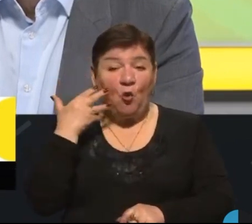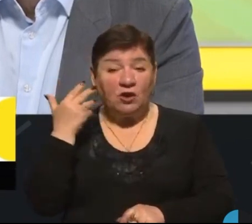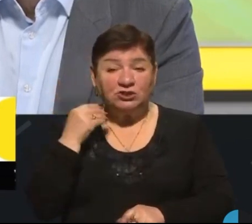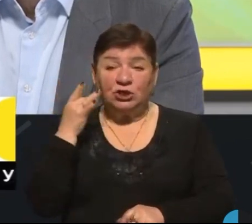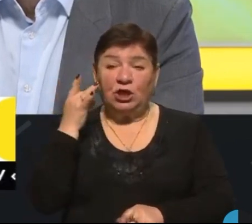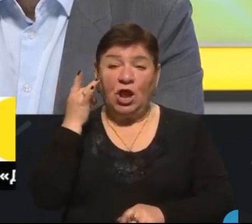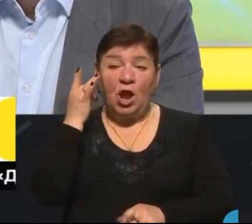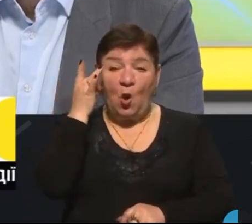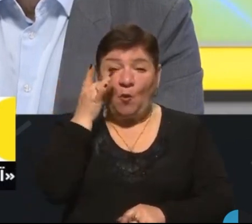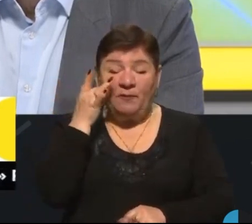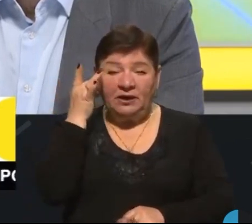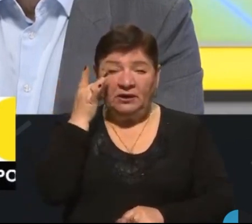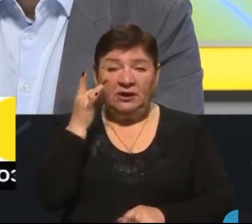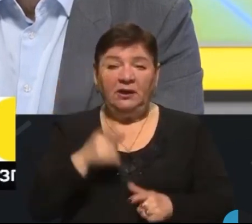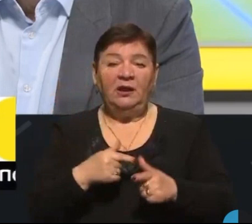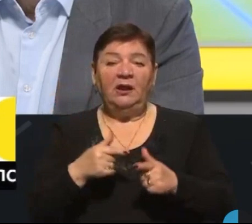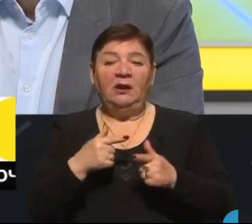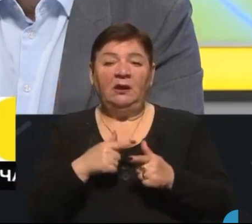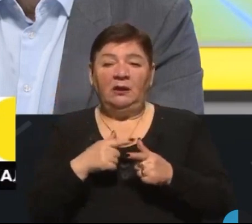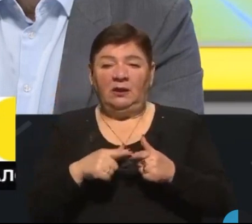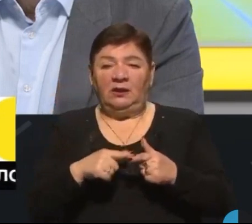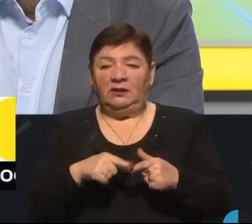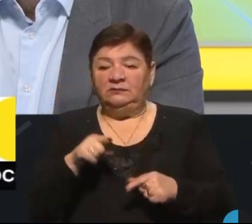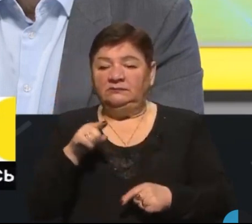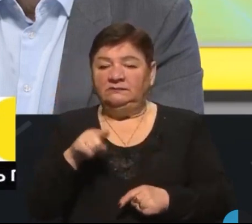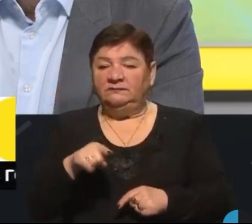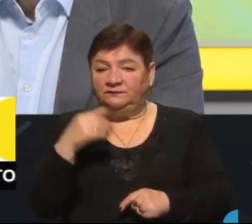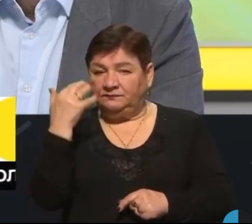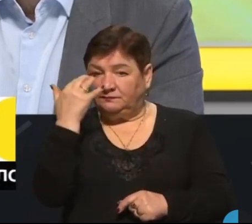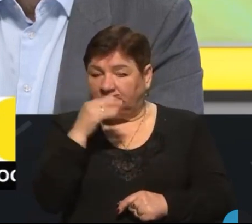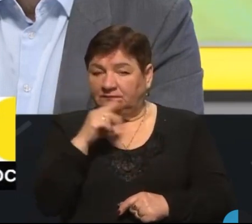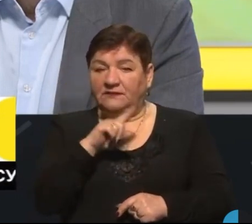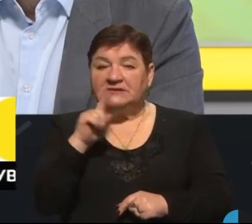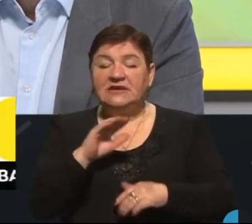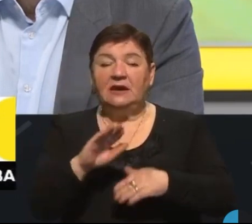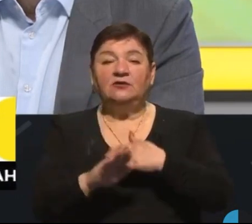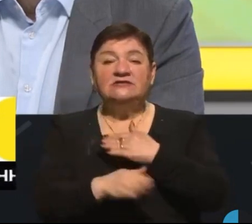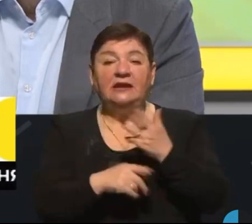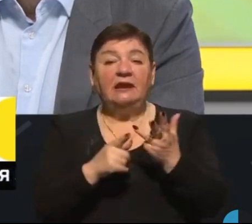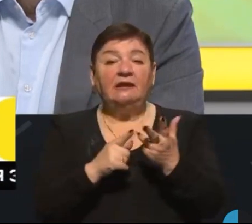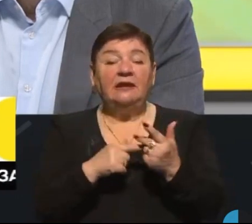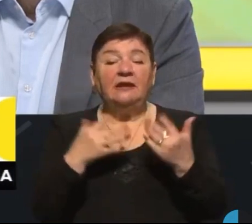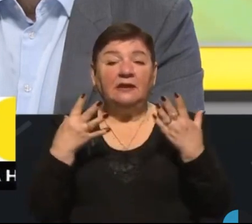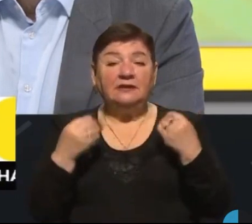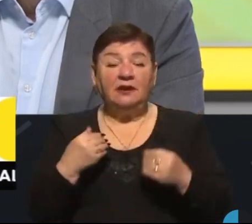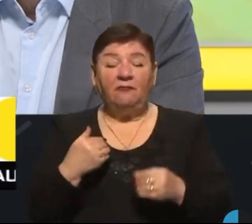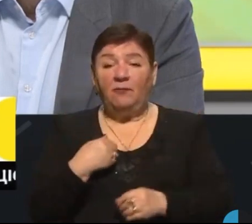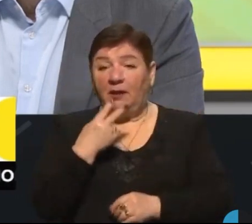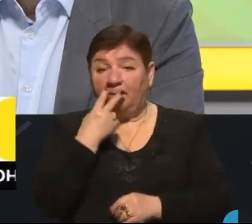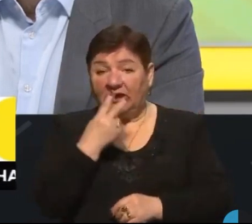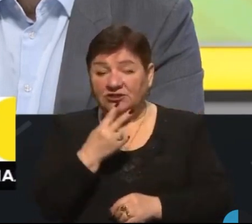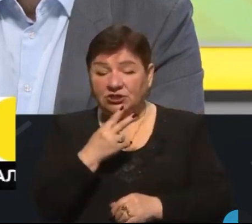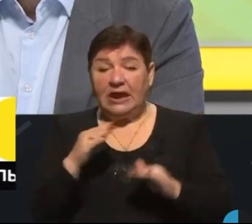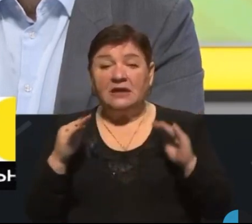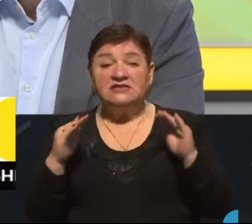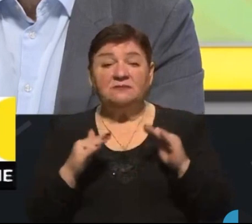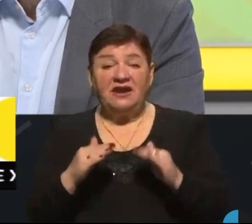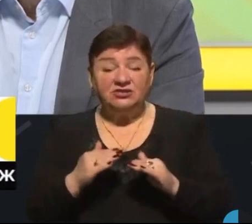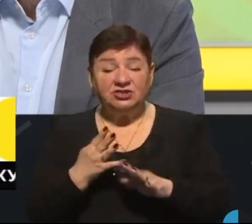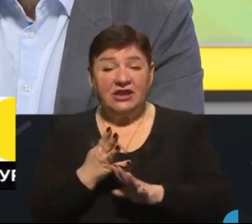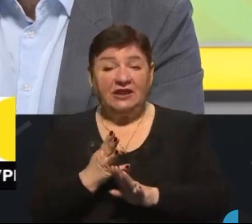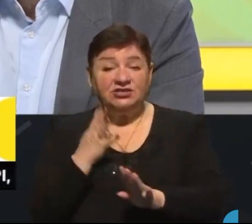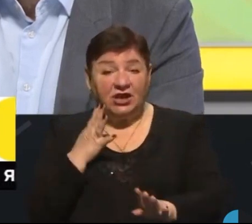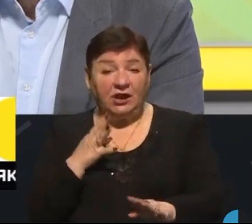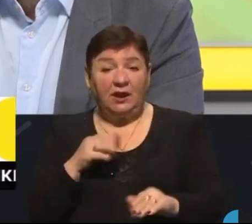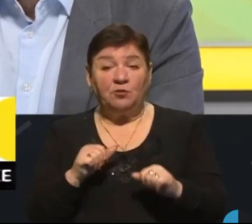Румунією. Але примітно, що за останні кілька днів ми бачимо певне зменшення черги,